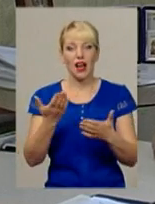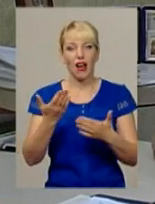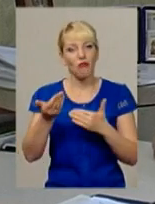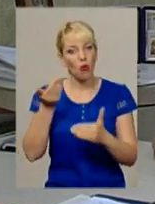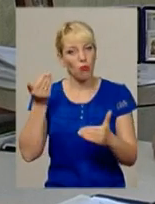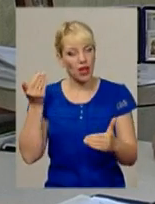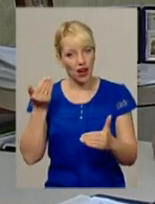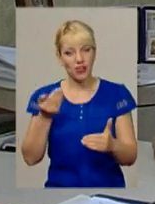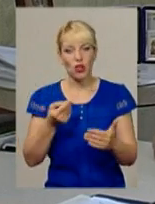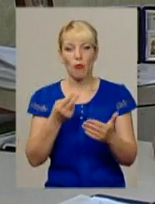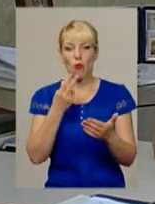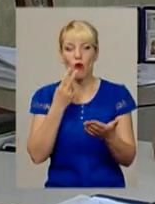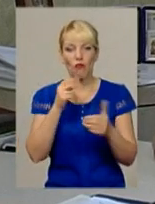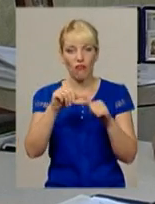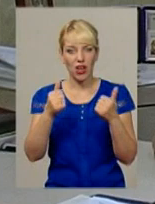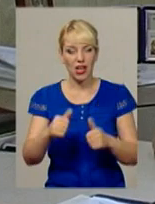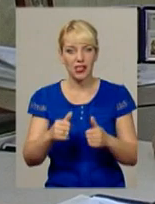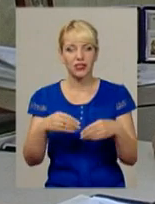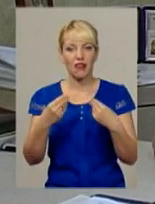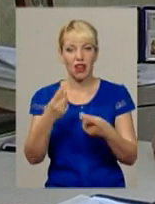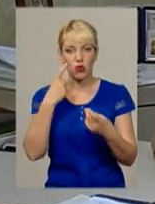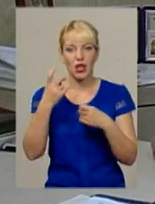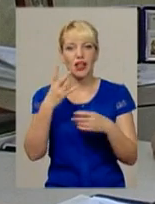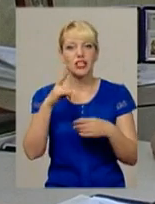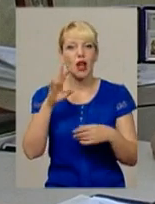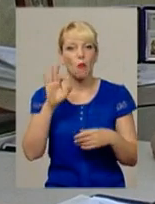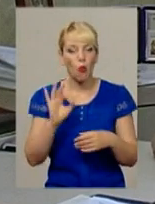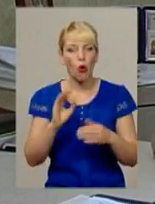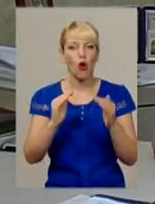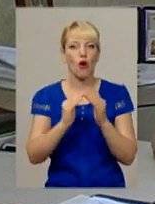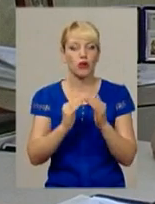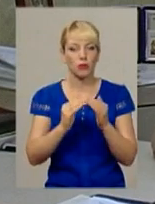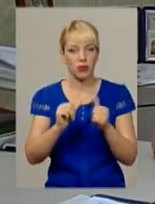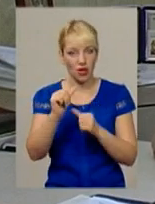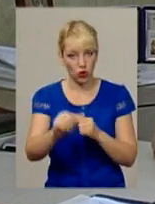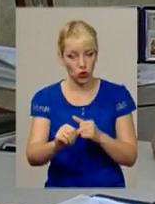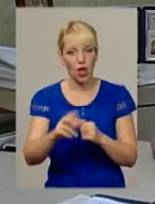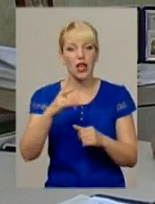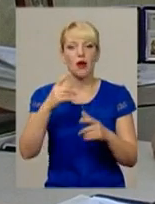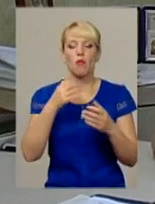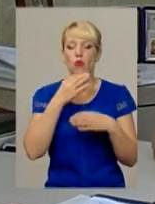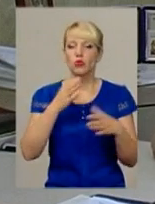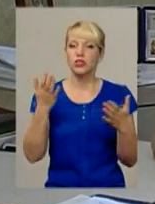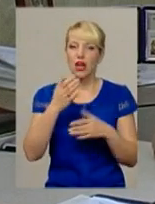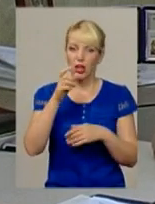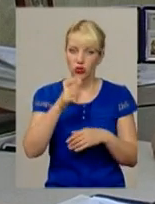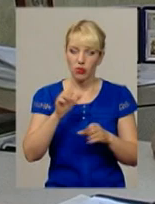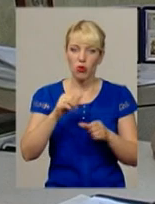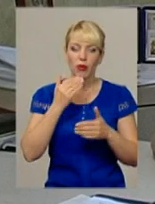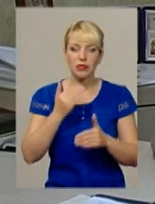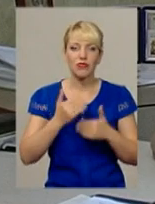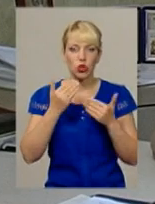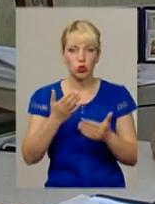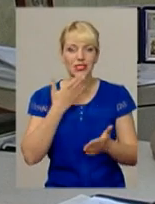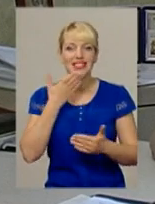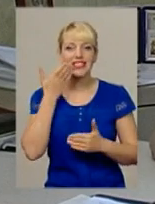інформацію громадянам лише по об'єкту нерухомого майна. Тобто, будь-яка юридична або фізична особа могла звернутися з запитом,